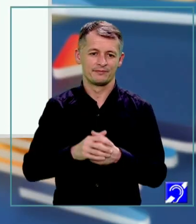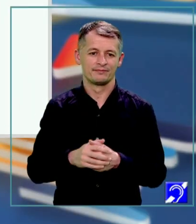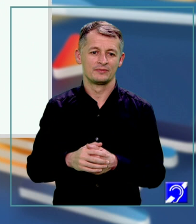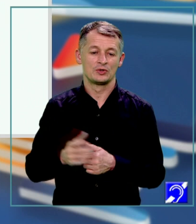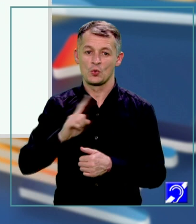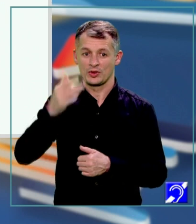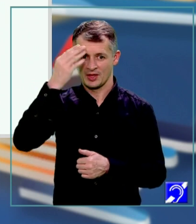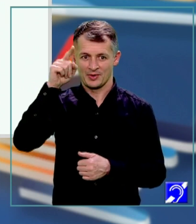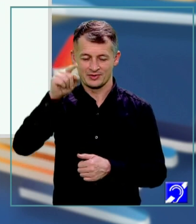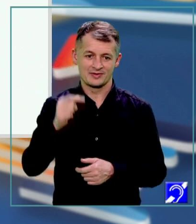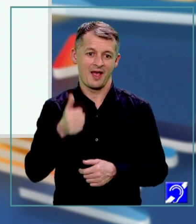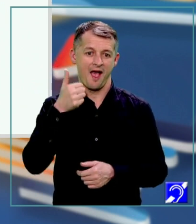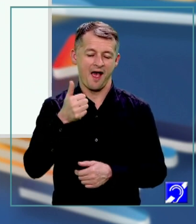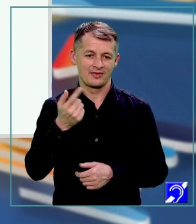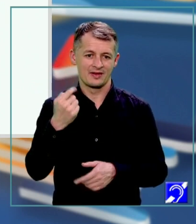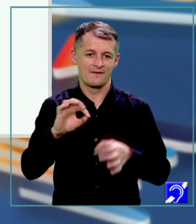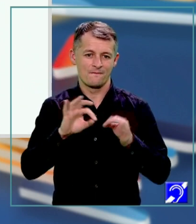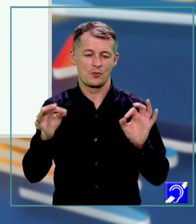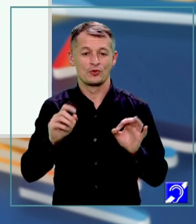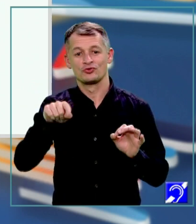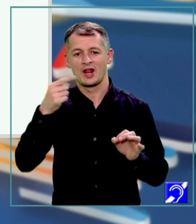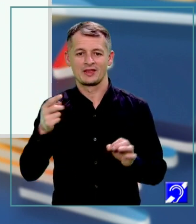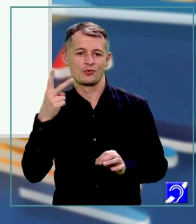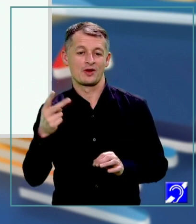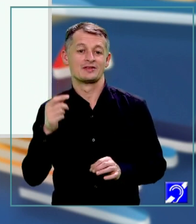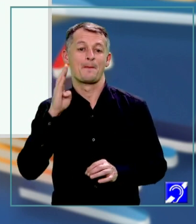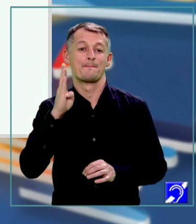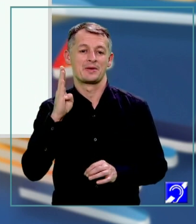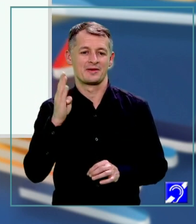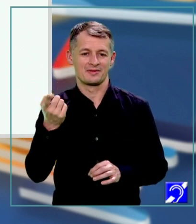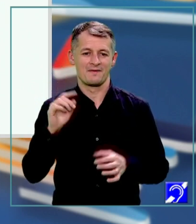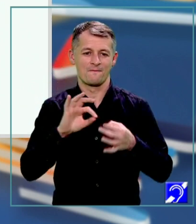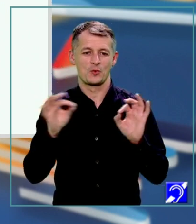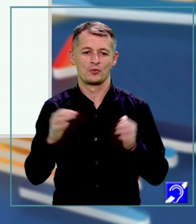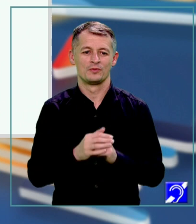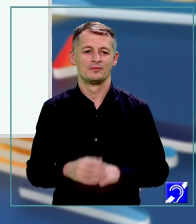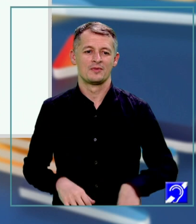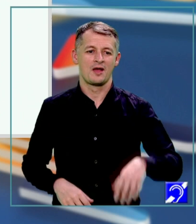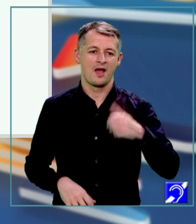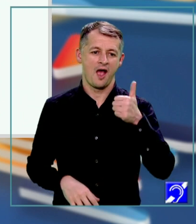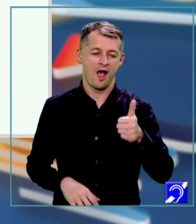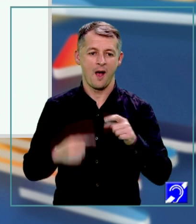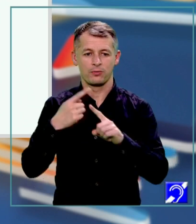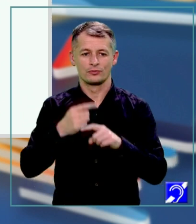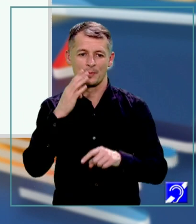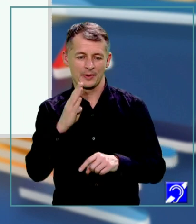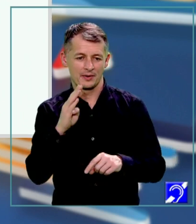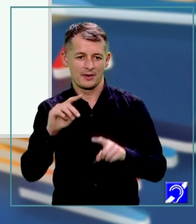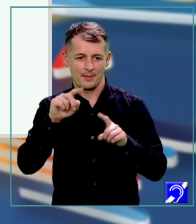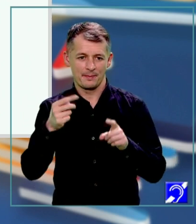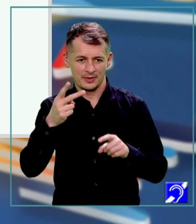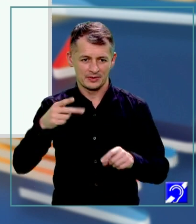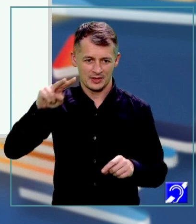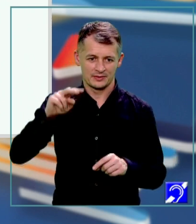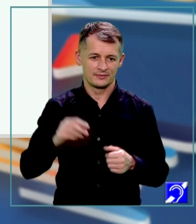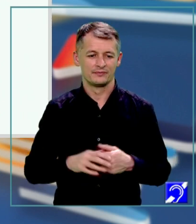formulă și acesta este numărul B din formulă. Deci A plus B la pătrat însemna A pătrat. Deci